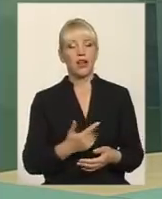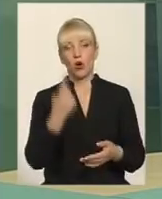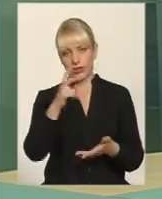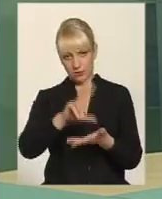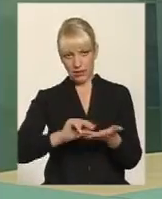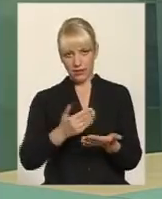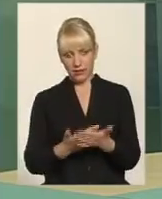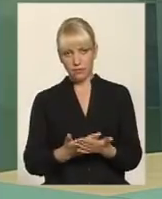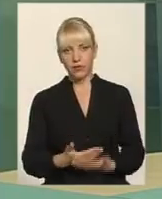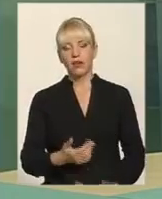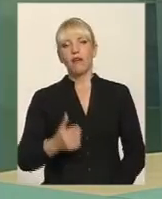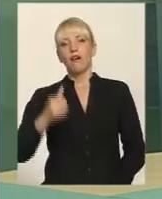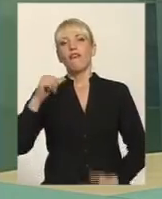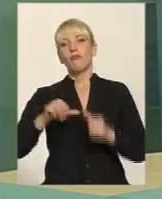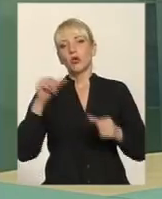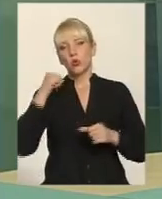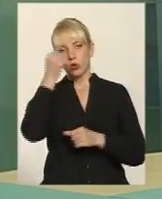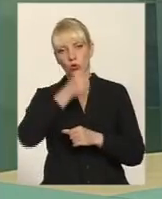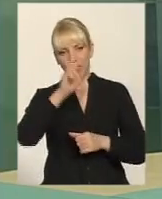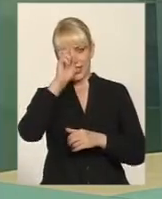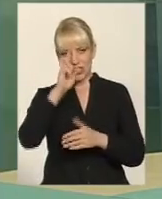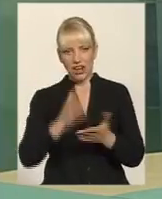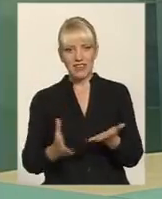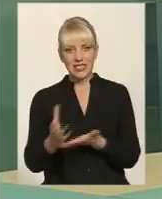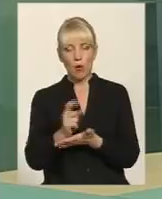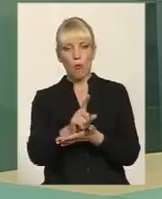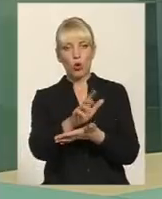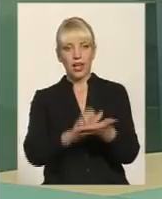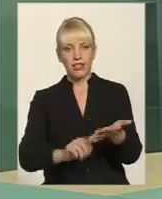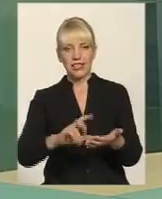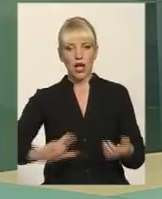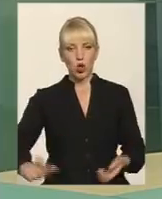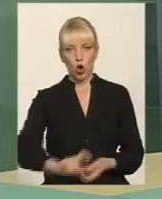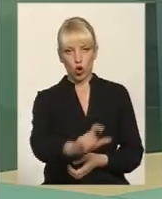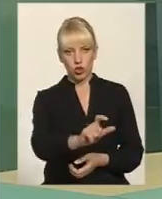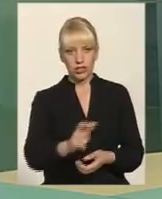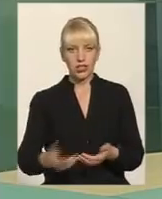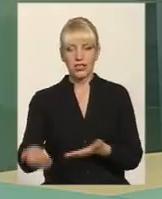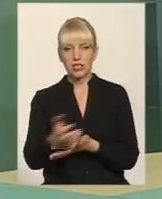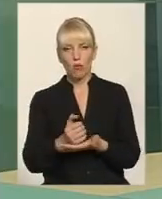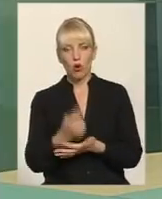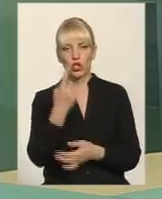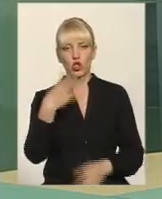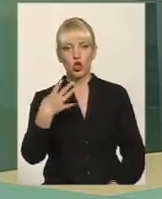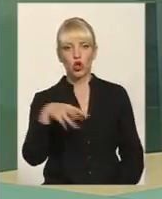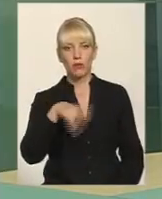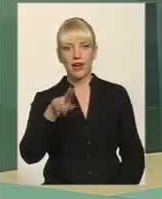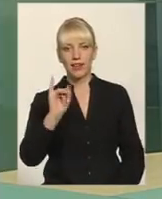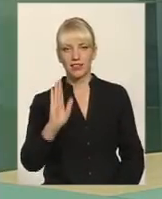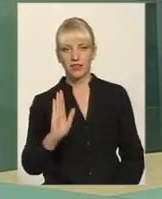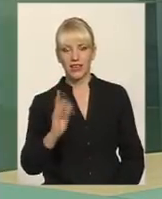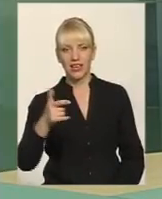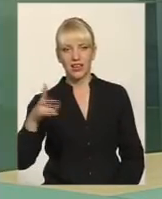приклад вам наведу. В минулому році держава зібрала з податку на дорожного збору 40 мільярдів гривень,